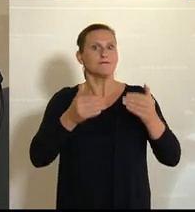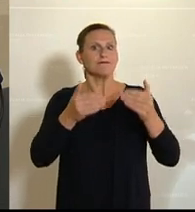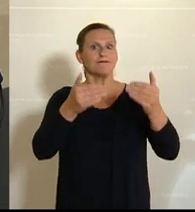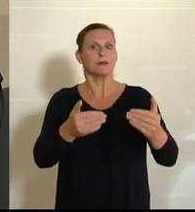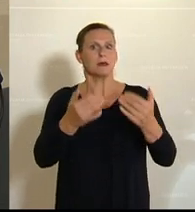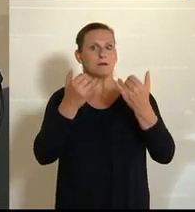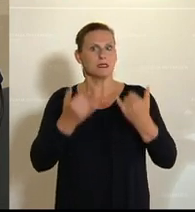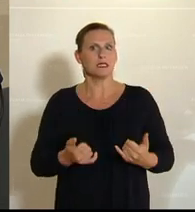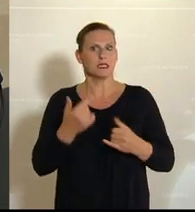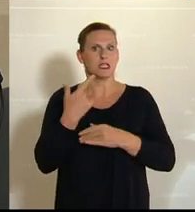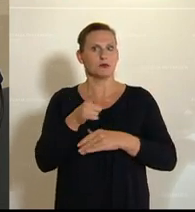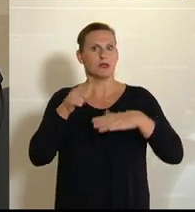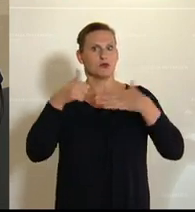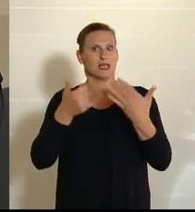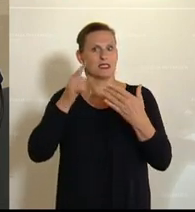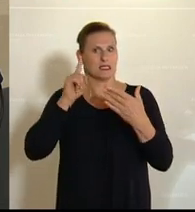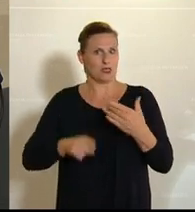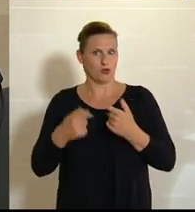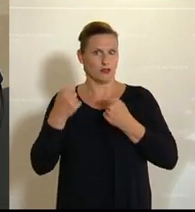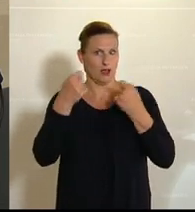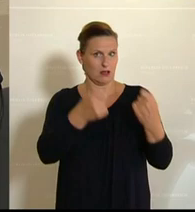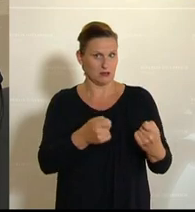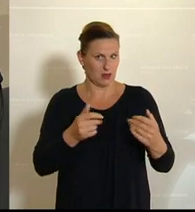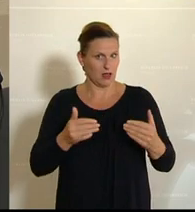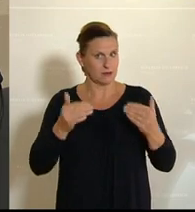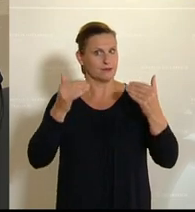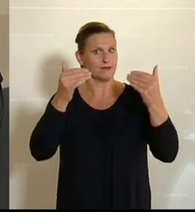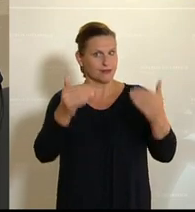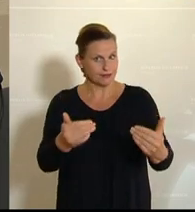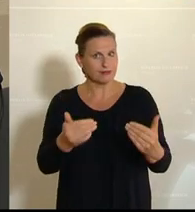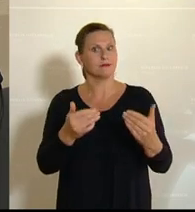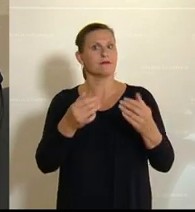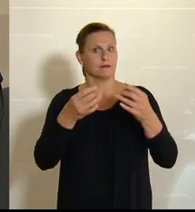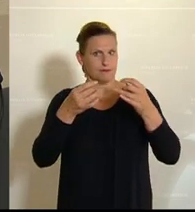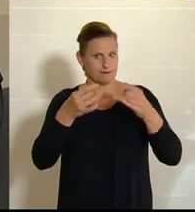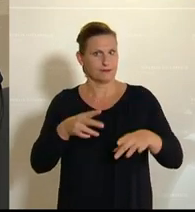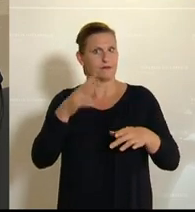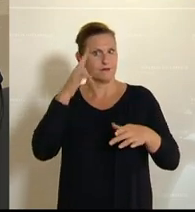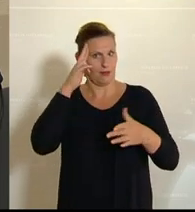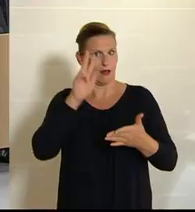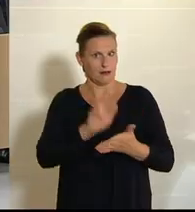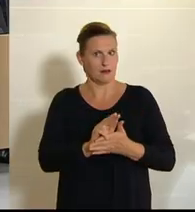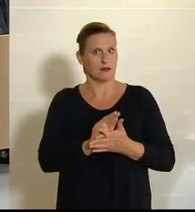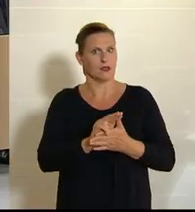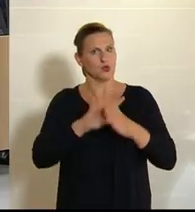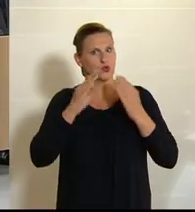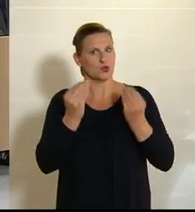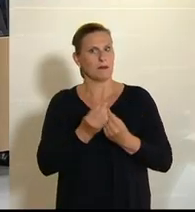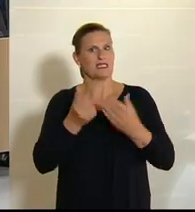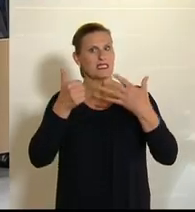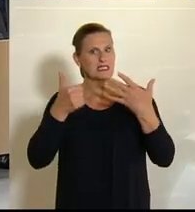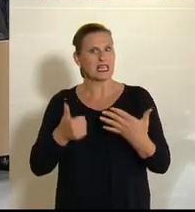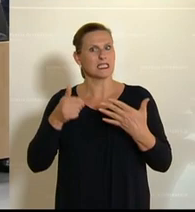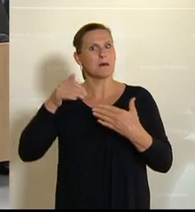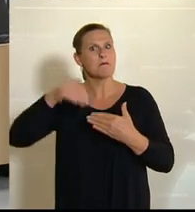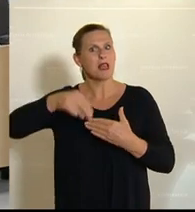260.000 Anträge auf solche gestellt. Die sind alle genehmigt und das macht ein Volumen von sechs Milliarden Euro aus,